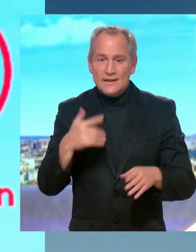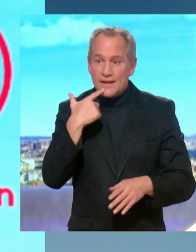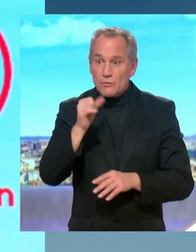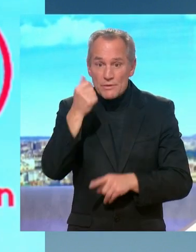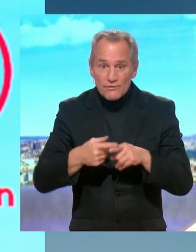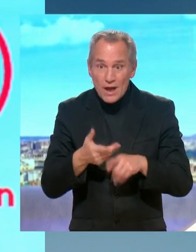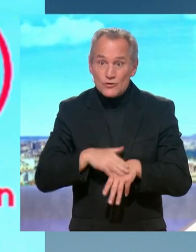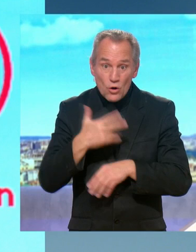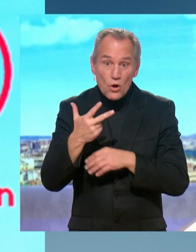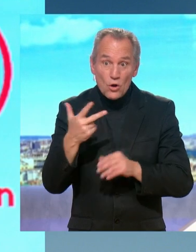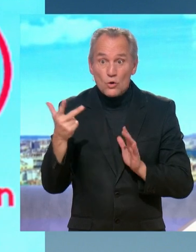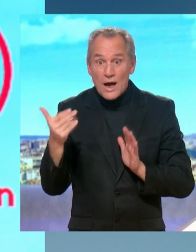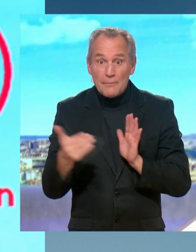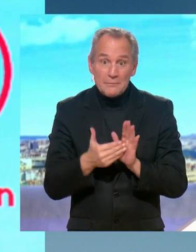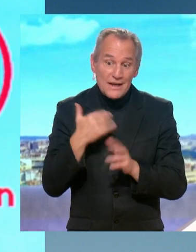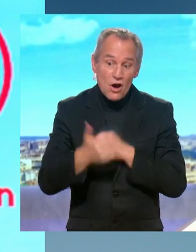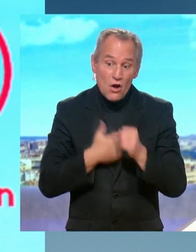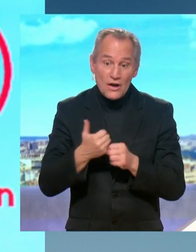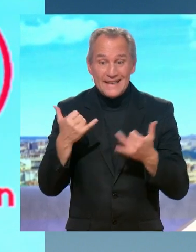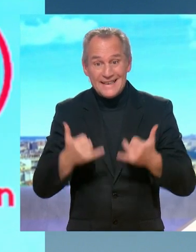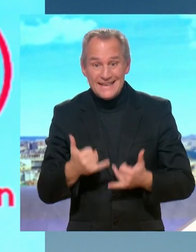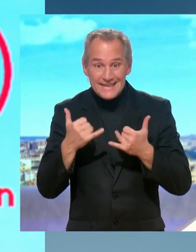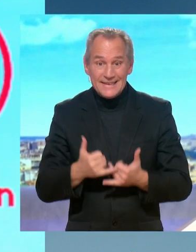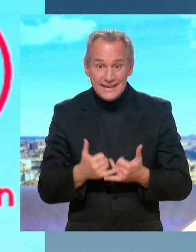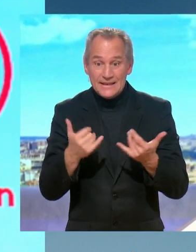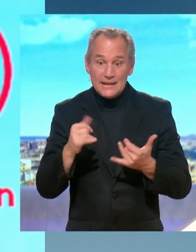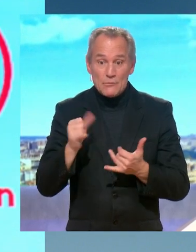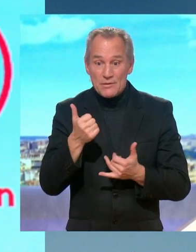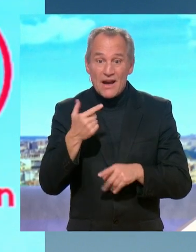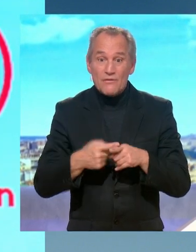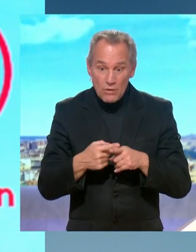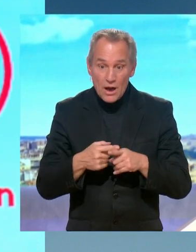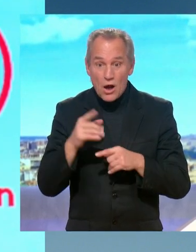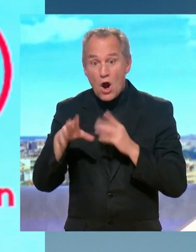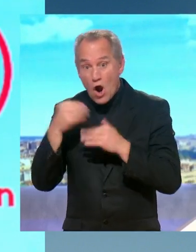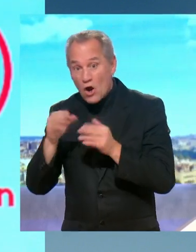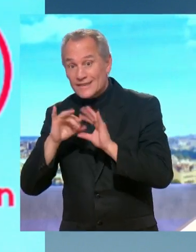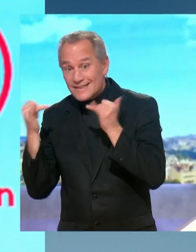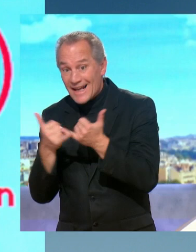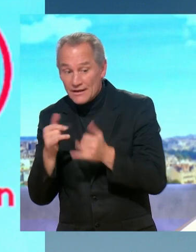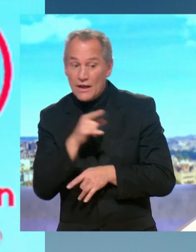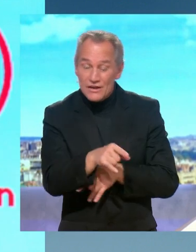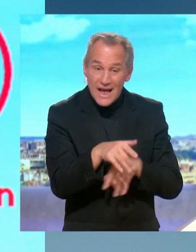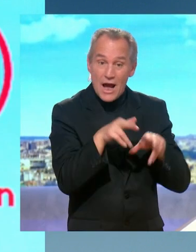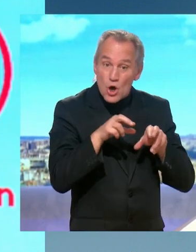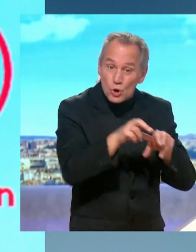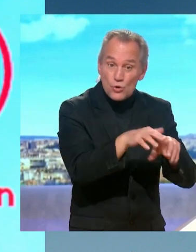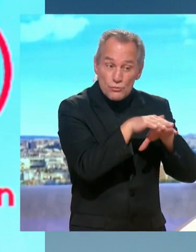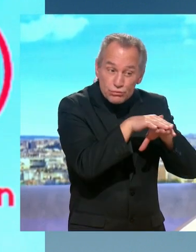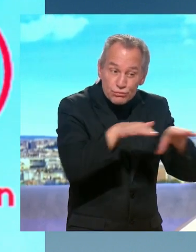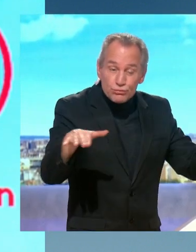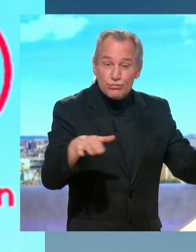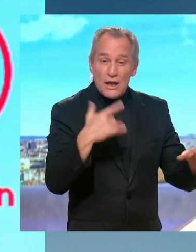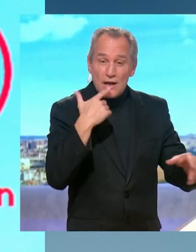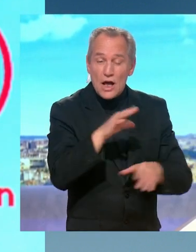ans attention que nous allons faire une série d'ouverture en dehors d'un stade voilà donc c'est quelque chose de magnifique où il y aura des centaines de milliers de personnes